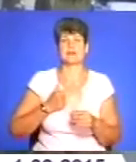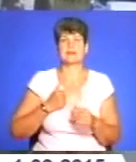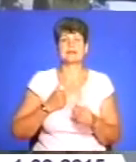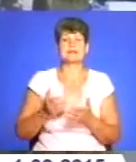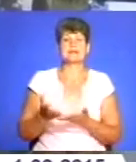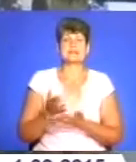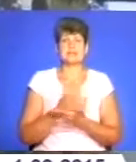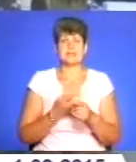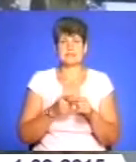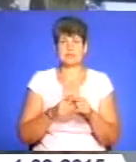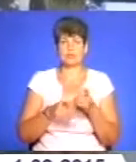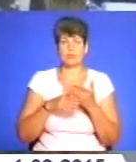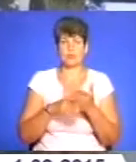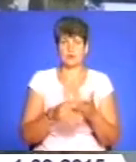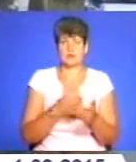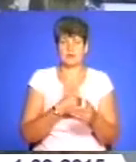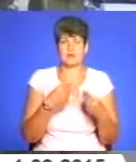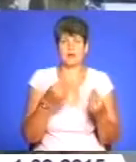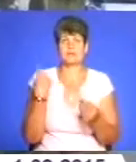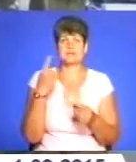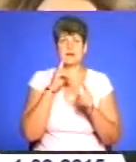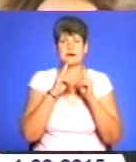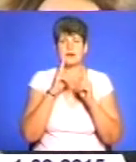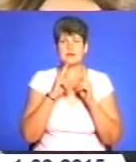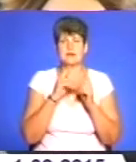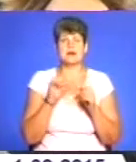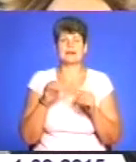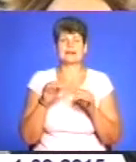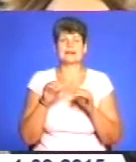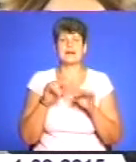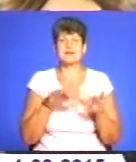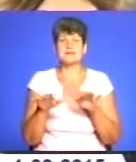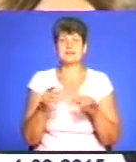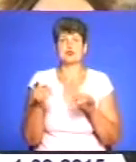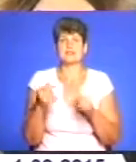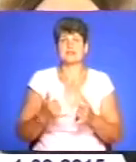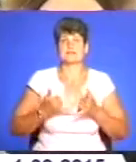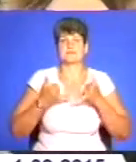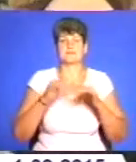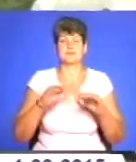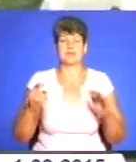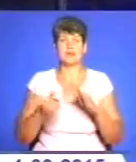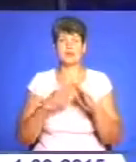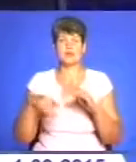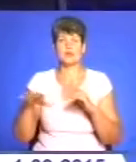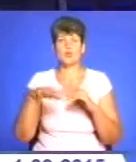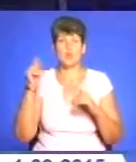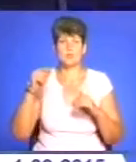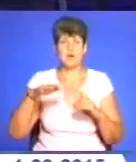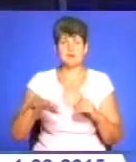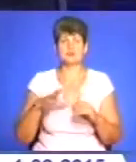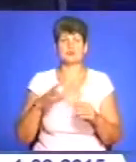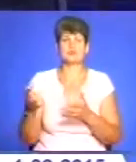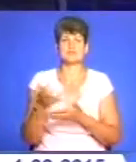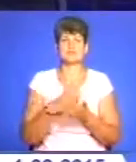Збірці її допомоги ініціювала Тернопільська обласна рада в рамках акції «Тернопільщина дітям Донбасу». Було зібрано 20 тонн продуктів та